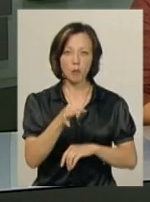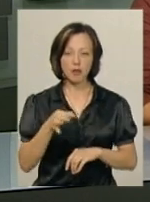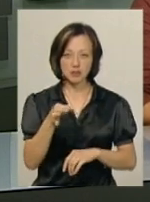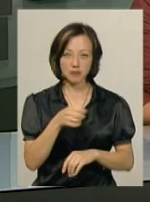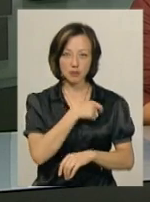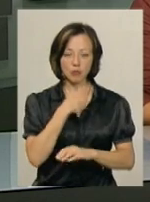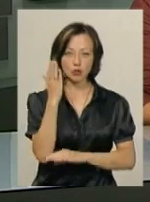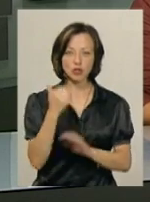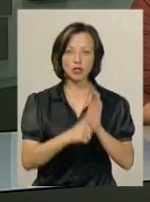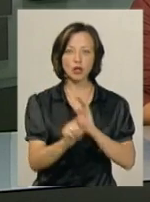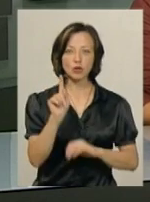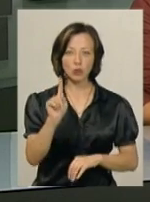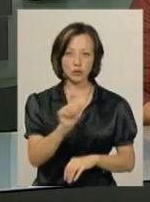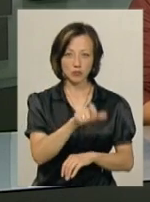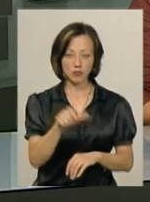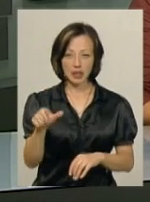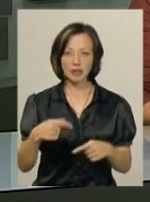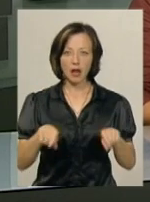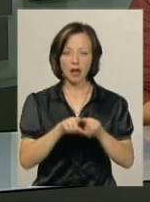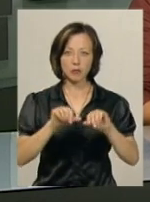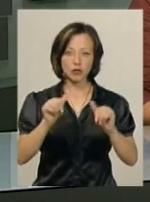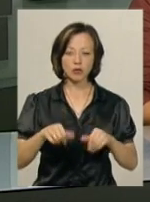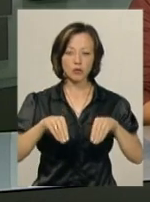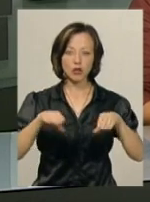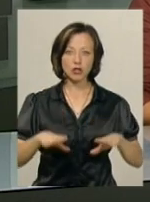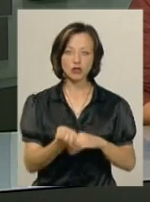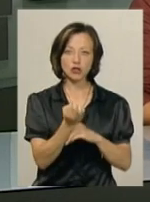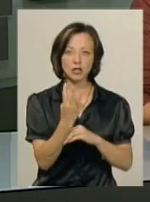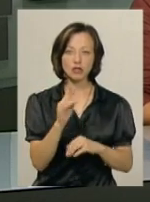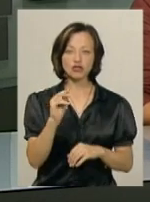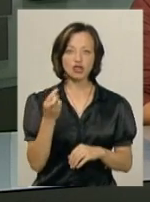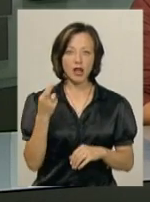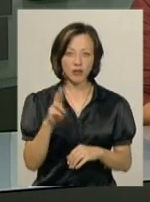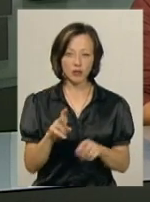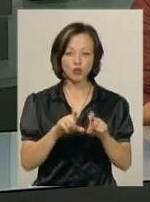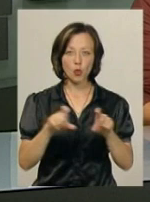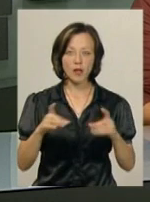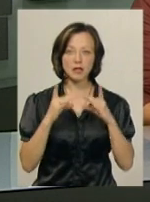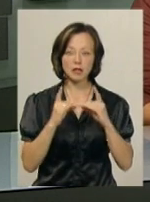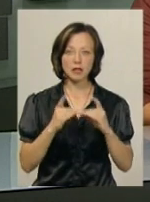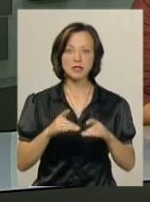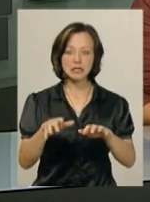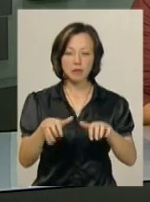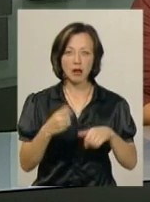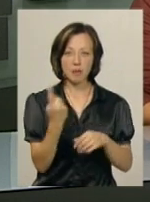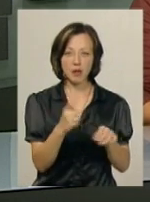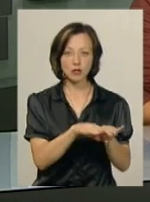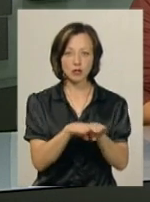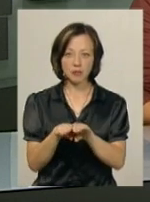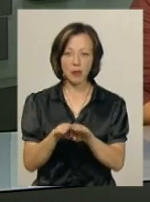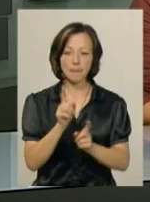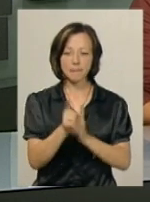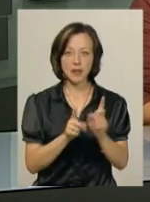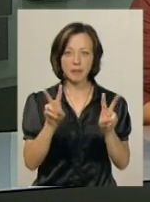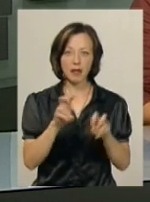проголосував 61 депутат. Таким чином рішення від 14 червня, яким в школи-інтернату забрали перший ступінь і